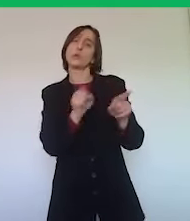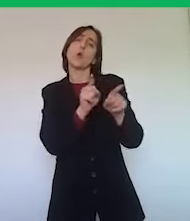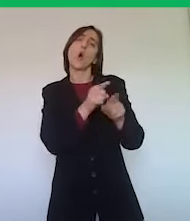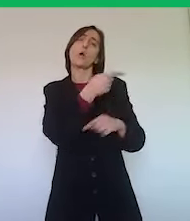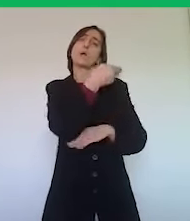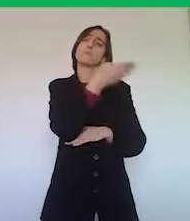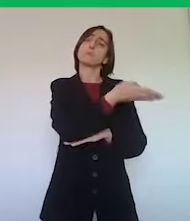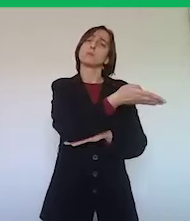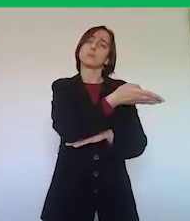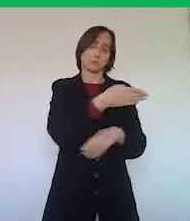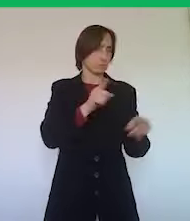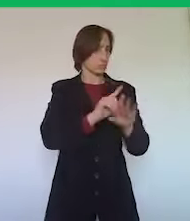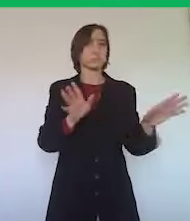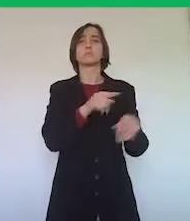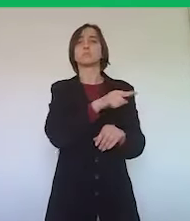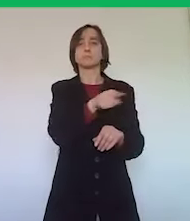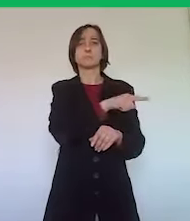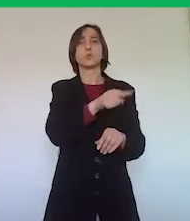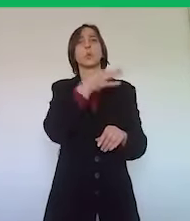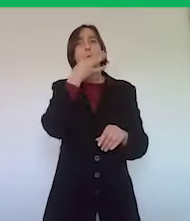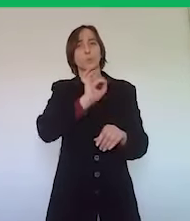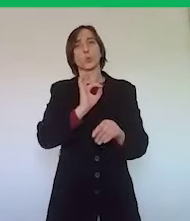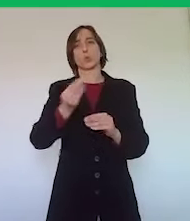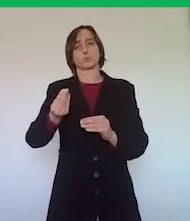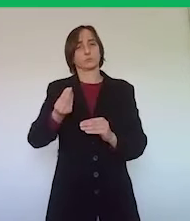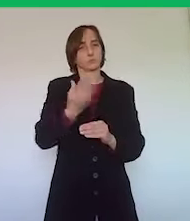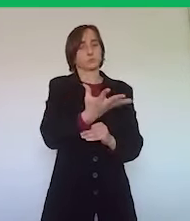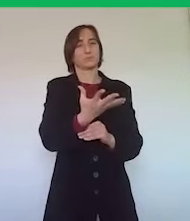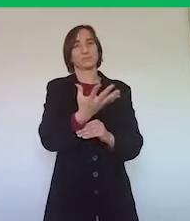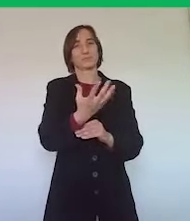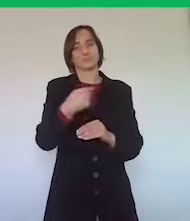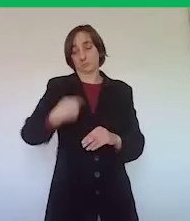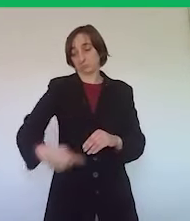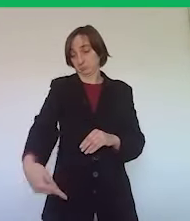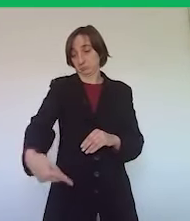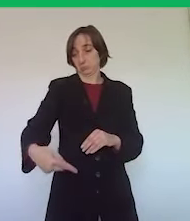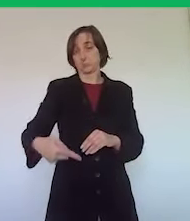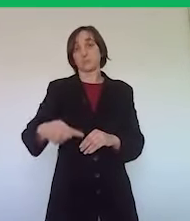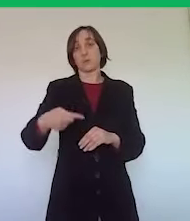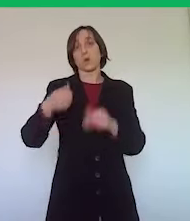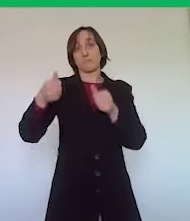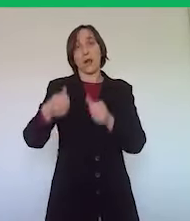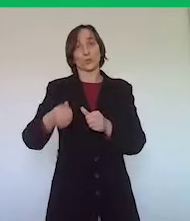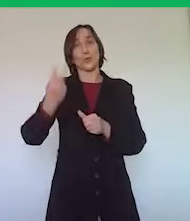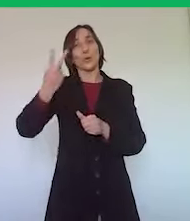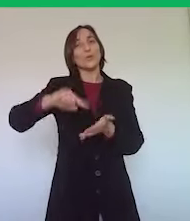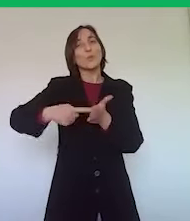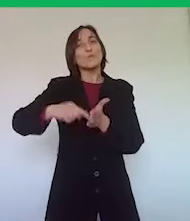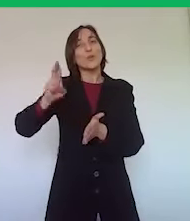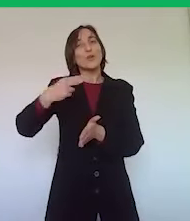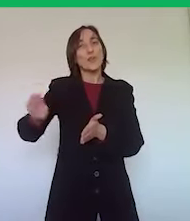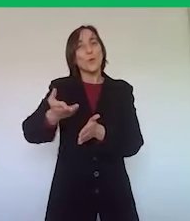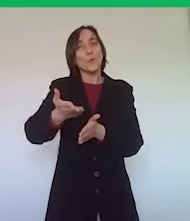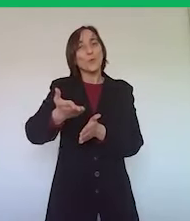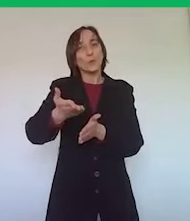anche i campeggi avranno intanto la possibilità di avvalersi di questa dotazione, di questo bando che faremo da 2 milioni di